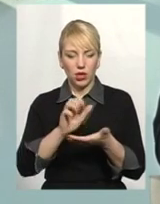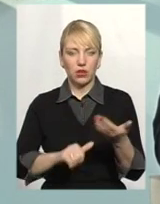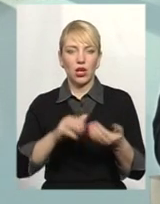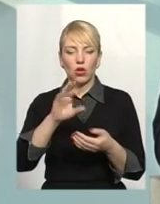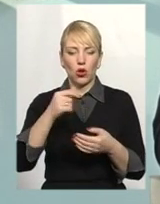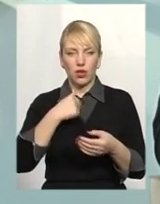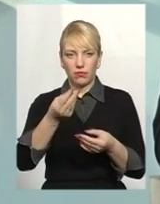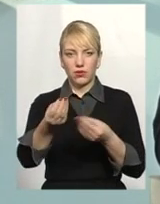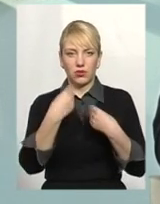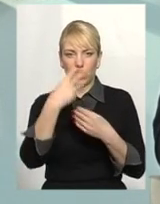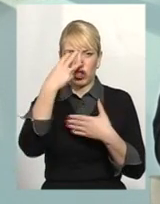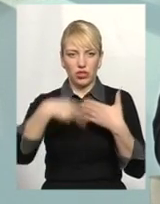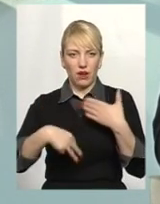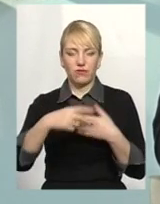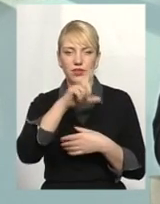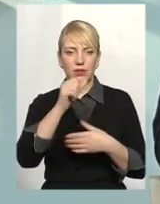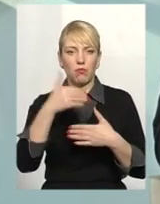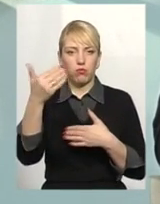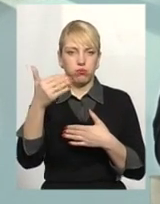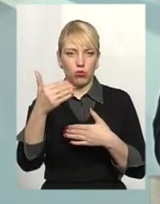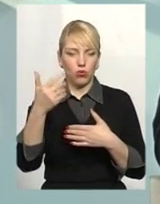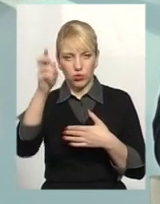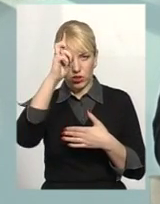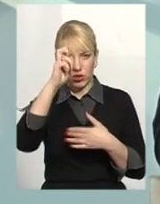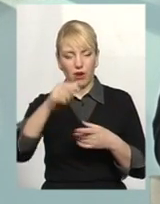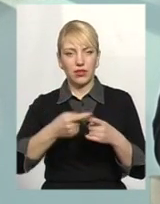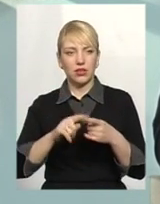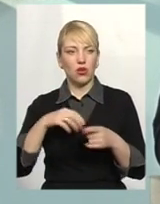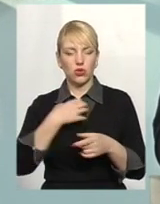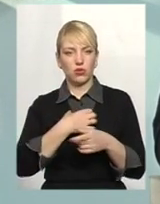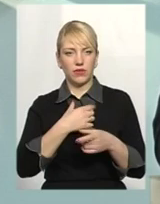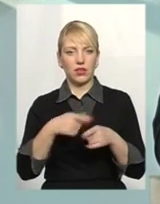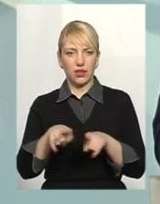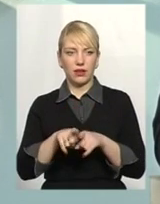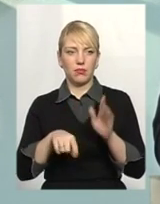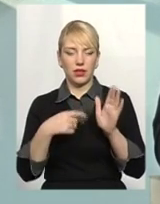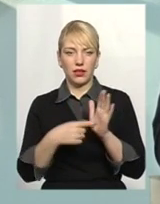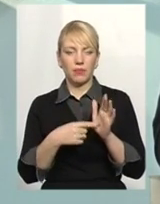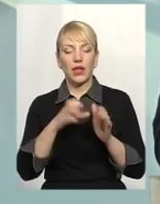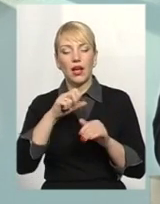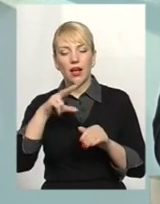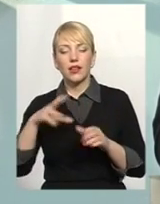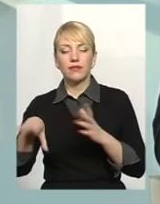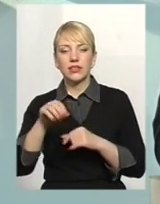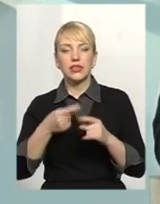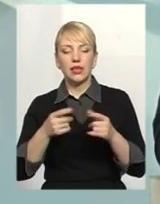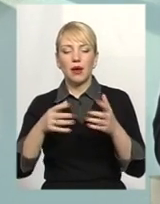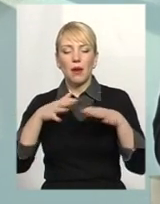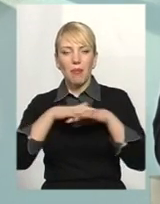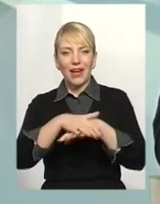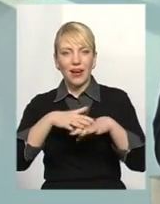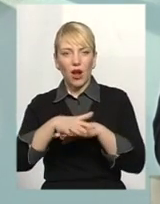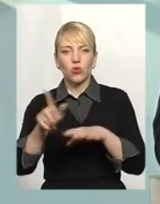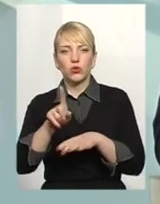накладені штрафні санкції з боку державних органів. Це основне наше питання таке. Але от всі ті перерахунки, які ми